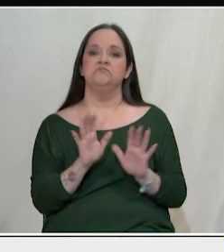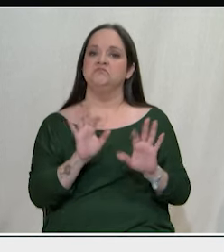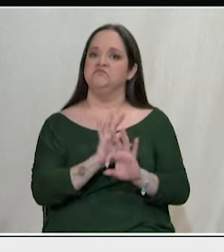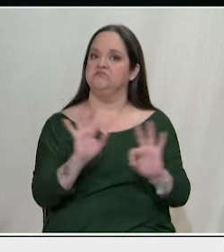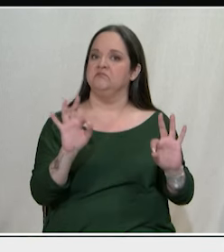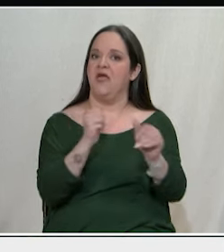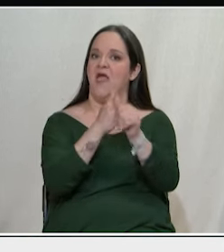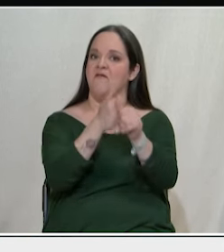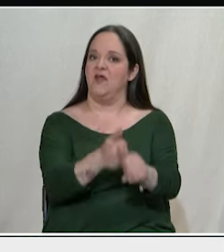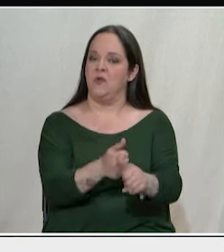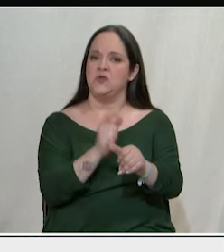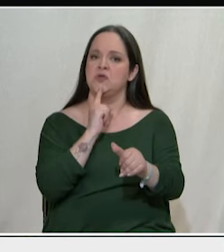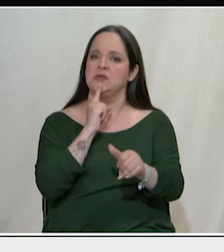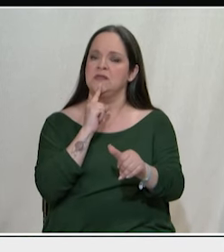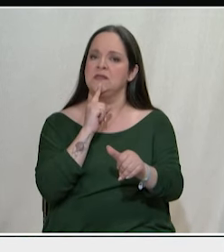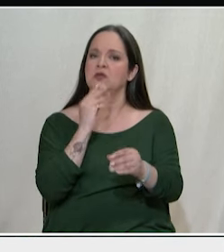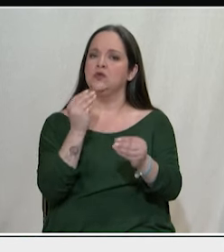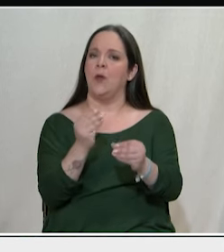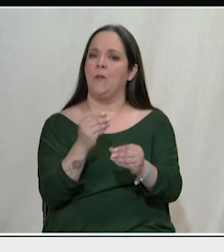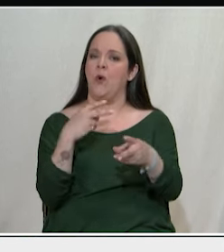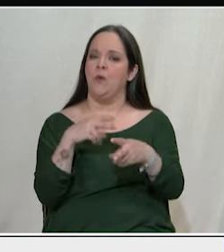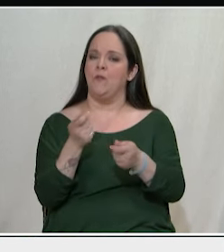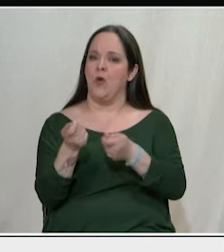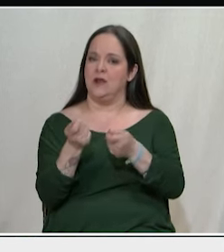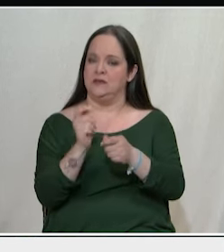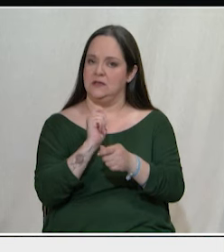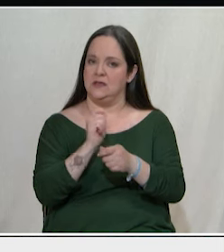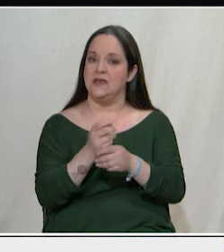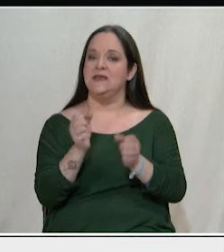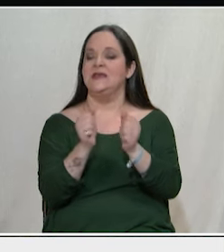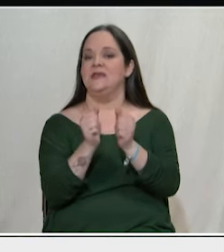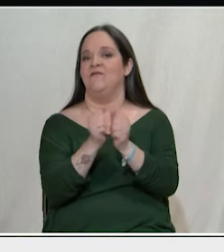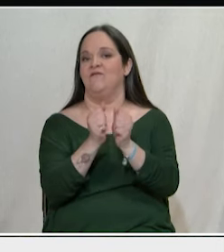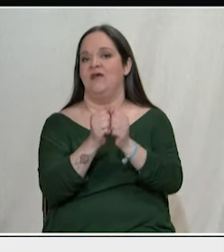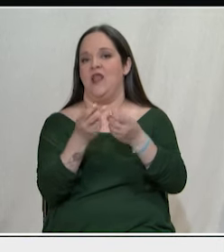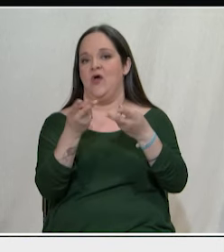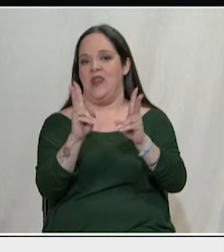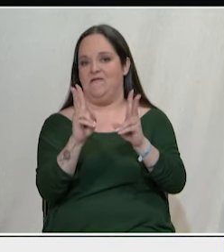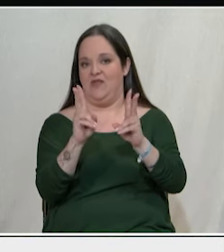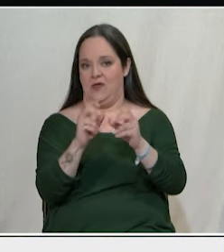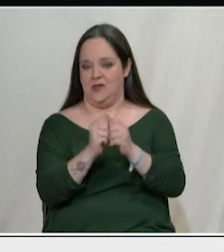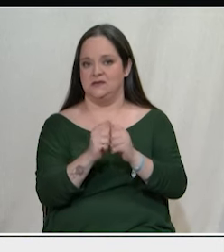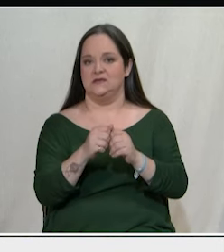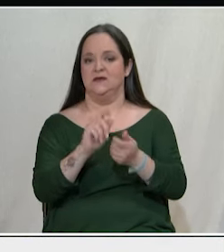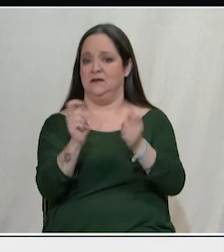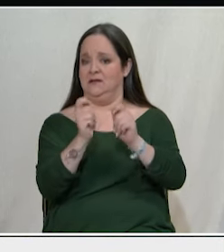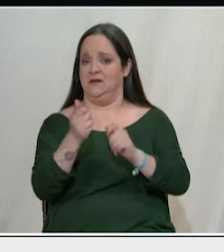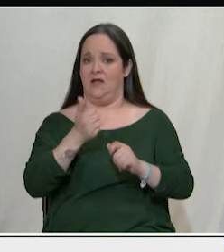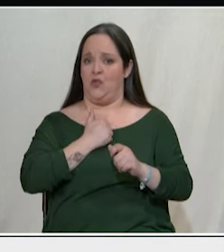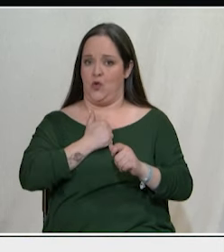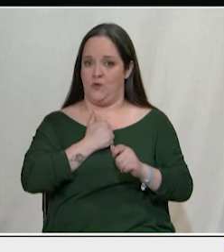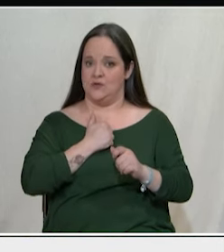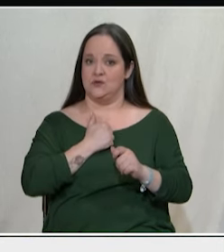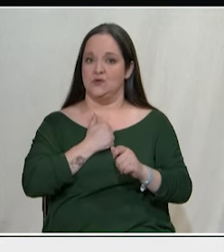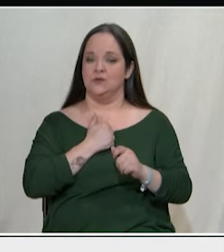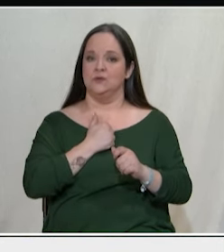εφαρμόζει τις ίδιες και χειρότερες πολιτικές δηλαδή νεοφιλελεύθερες πολιτικές ιδιωτικοποίησεων στήχησης